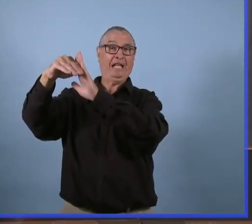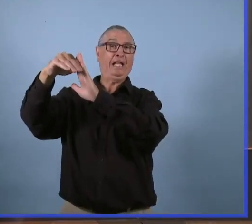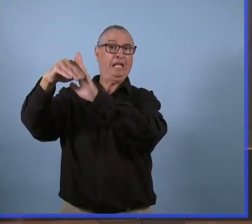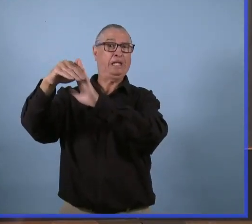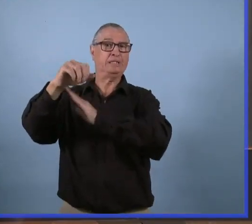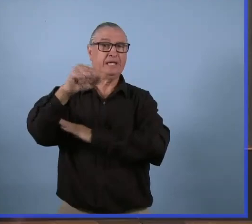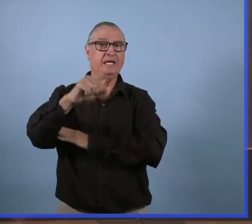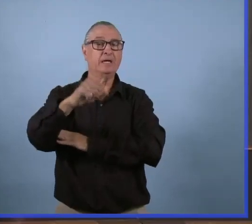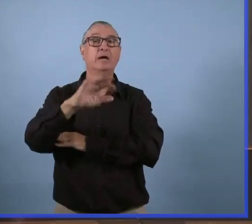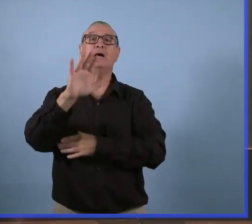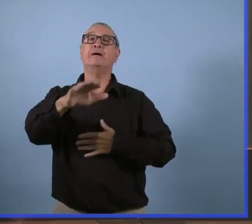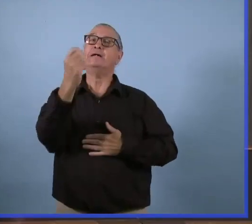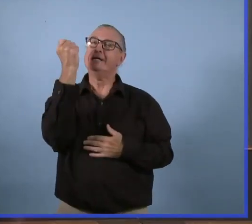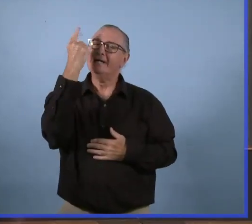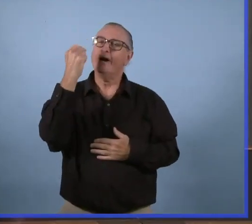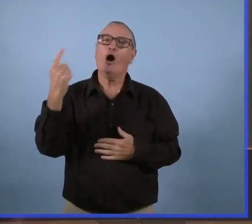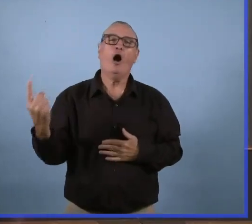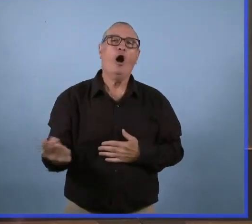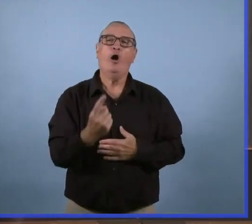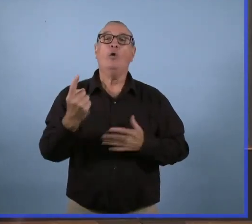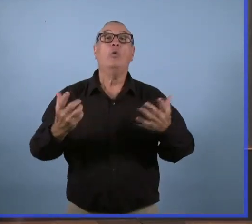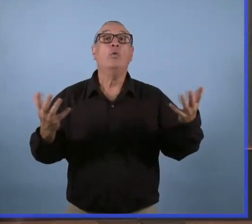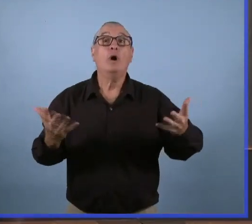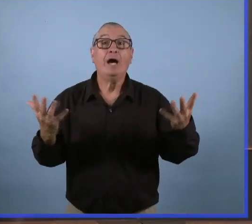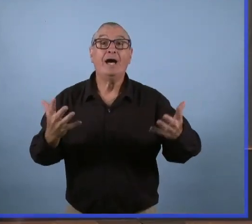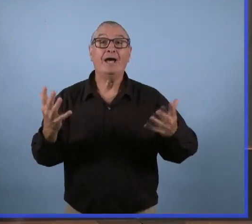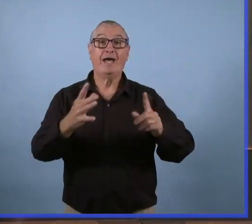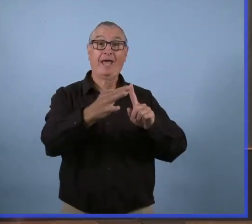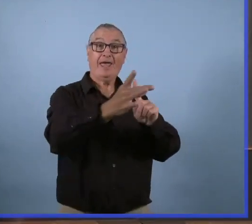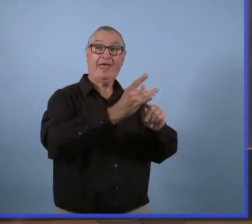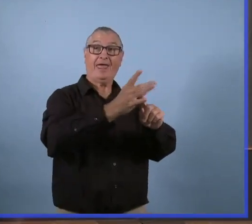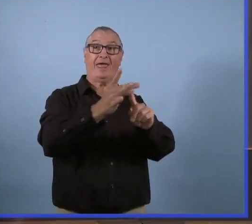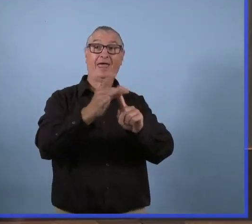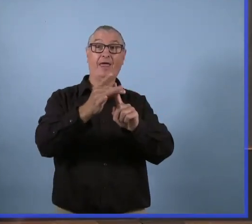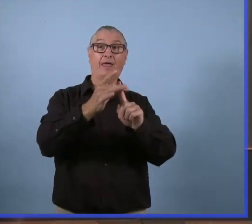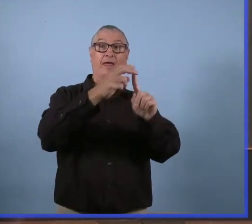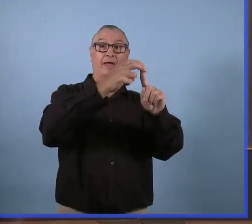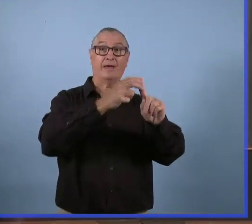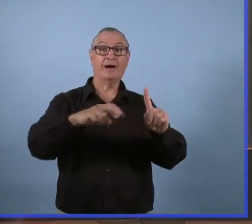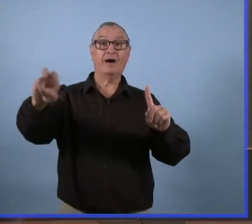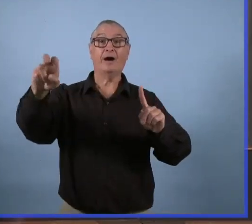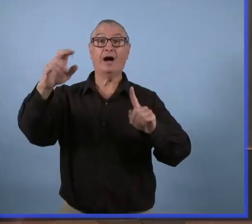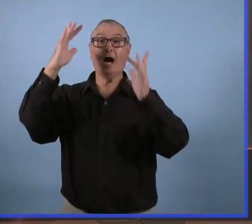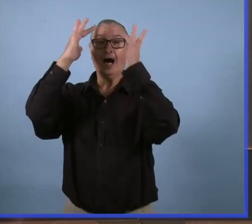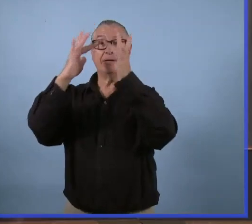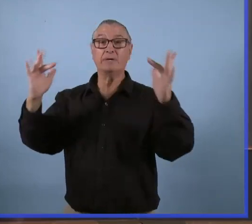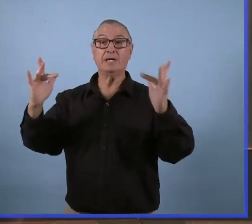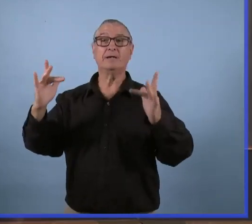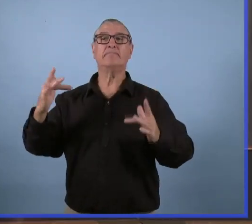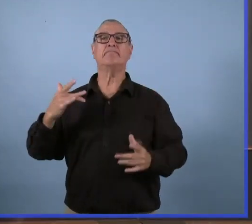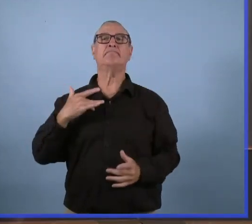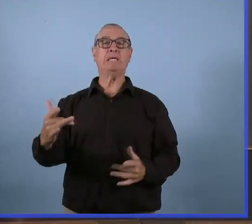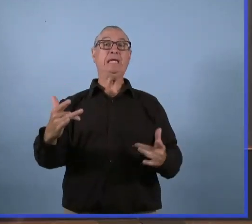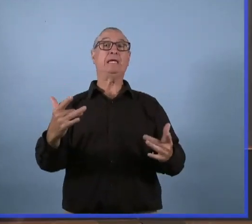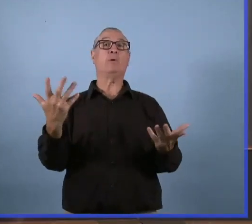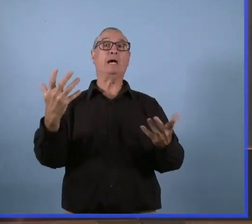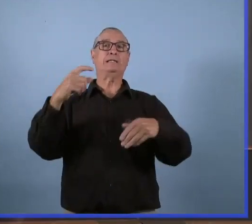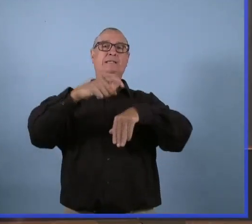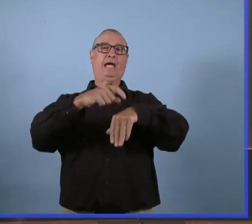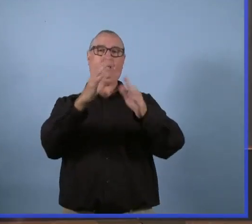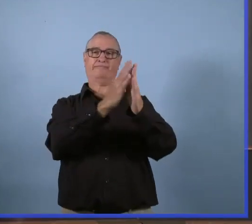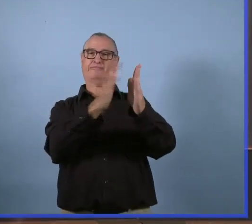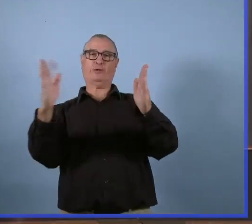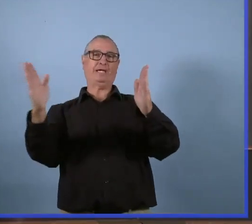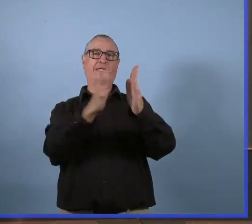Au niveau des hospitalisations, des admissions à soins intensifs, on dit toujours qu'il y a un délai. Et ces chiffres ont